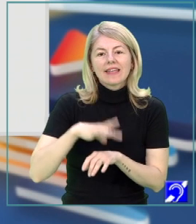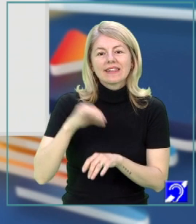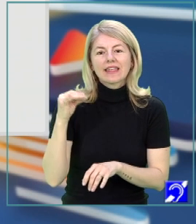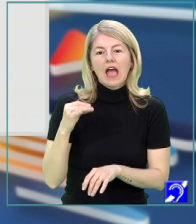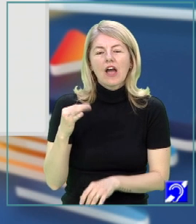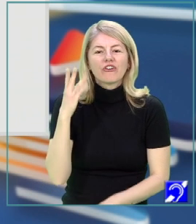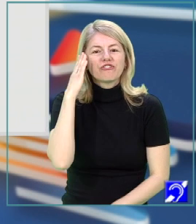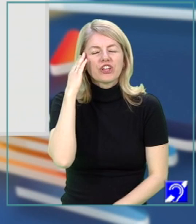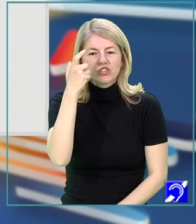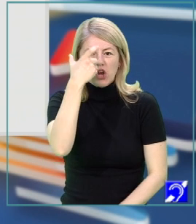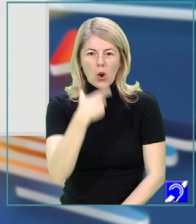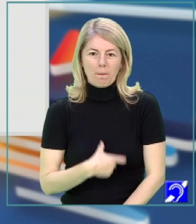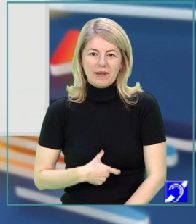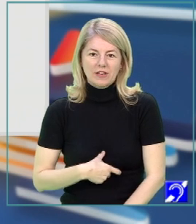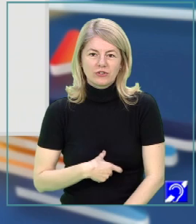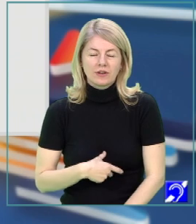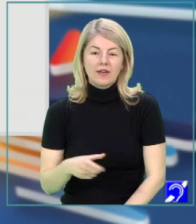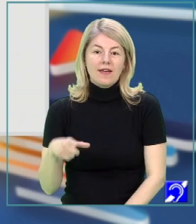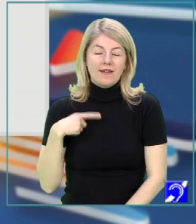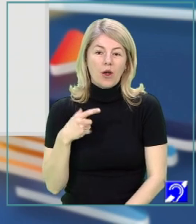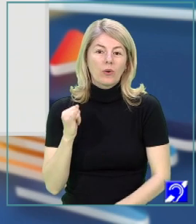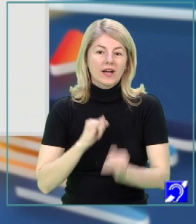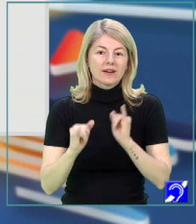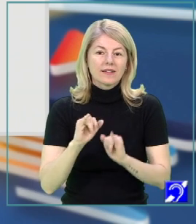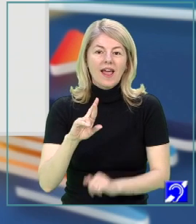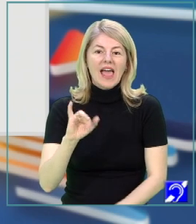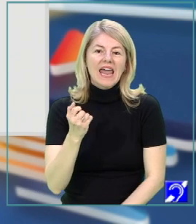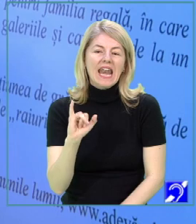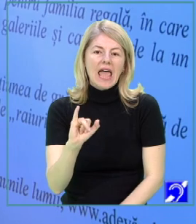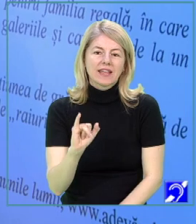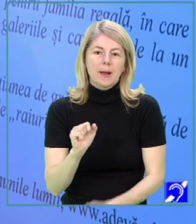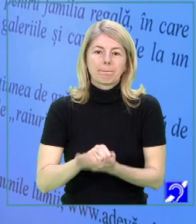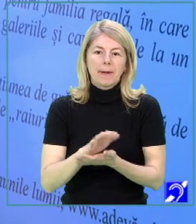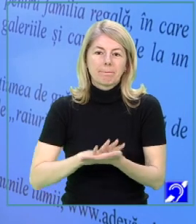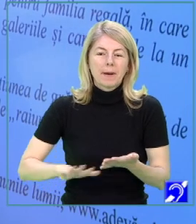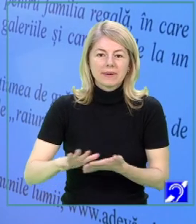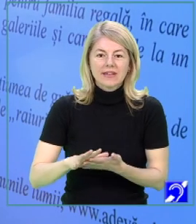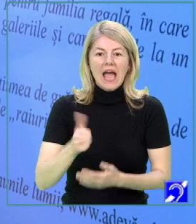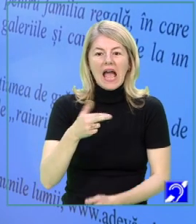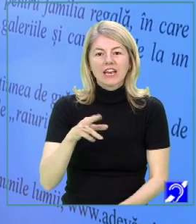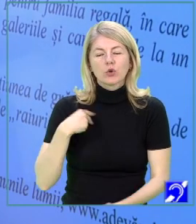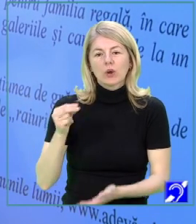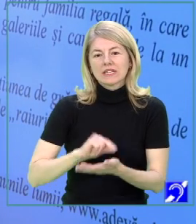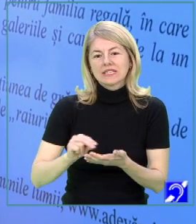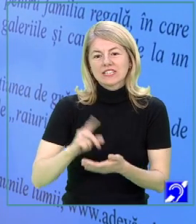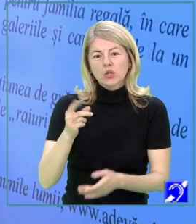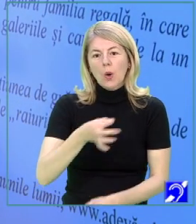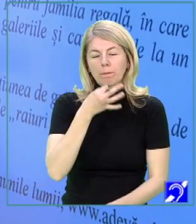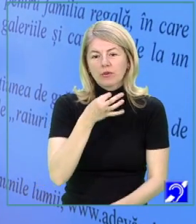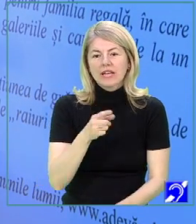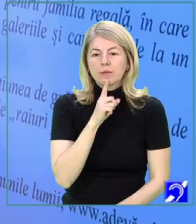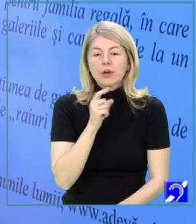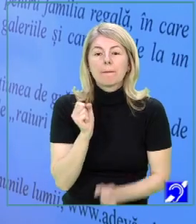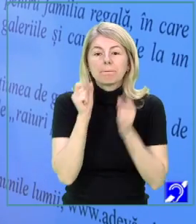supremei fericiri omenești, considerând grădinile raiuri pe pământ. Articolul este scris de Corina Zorzor, se numește